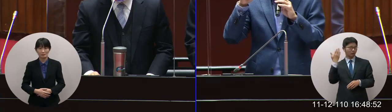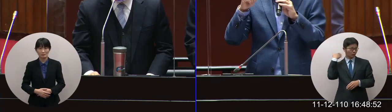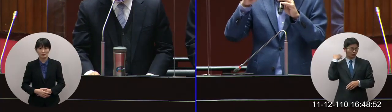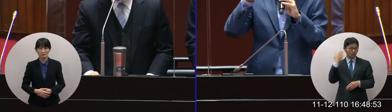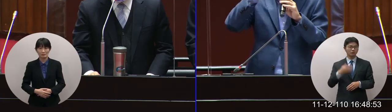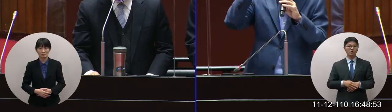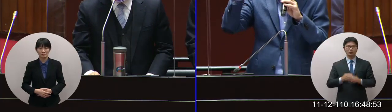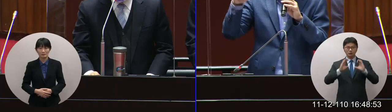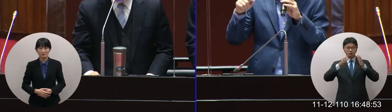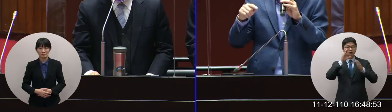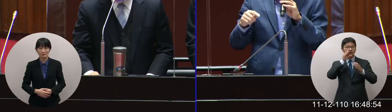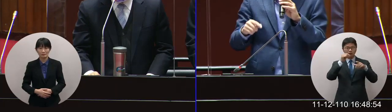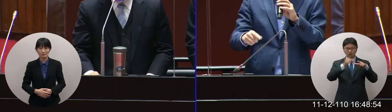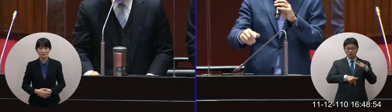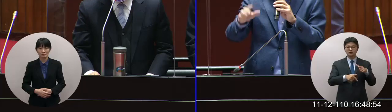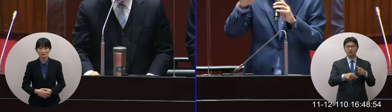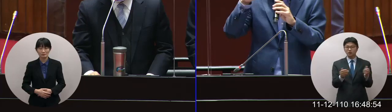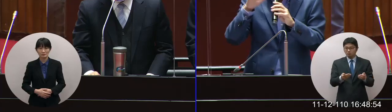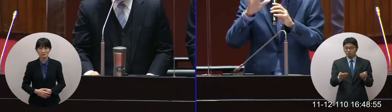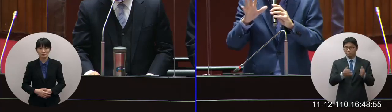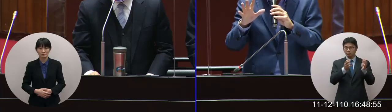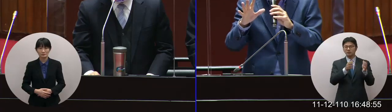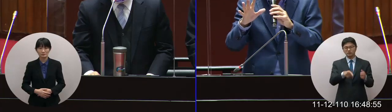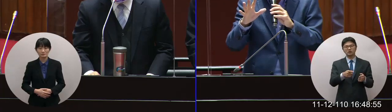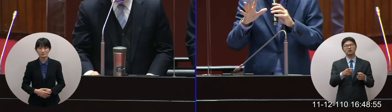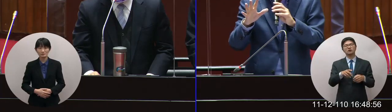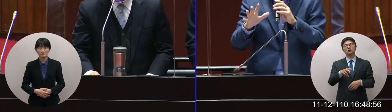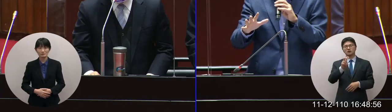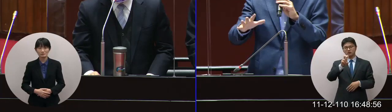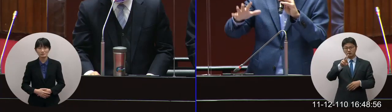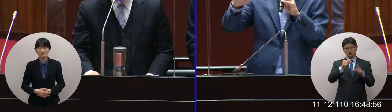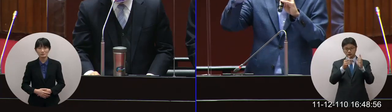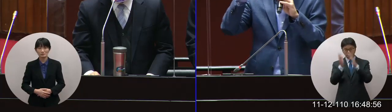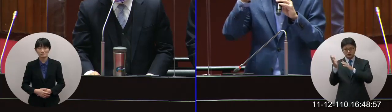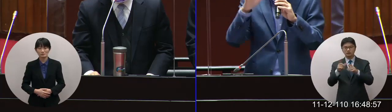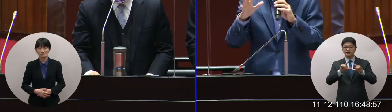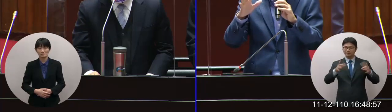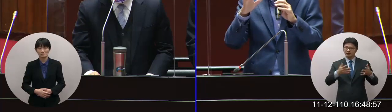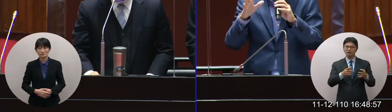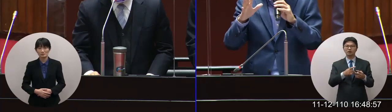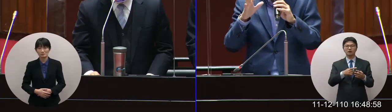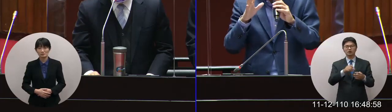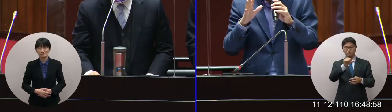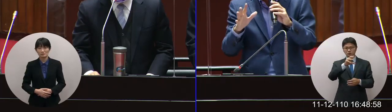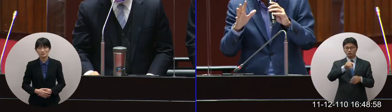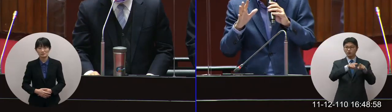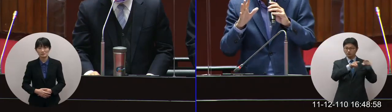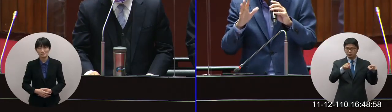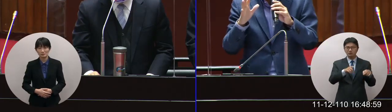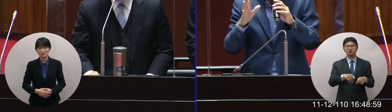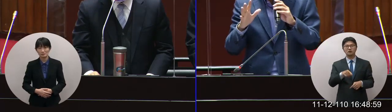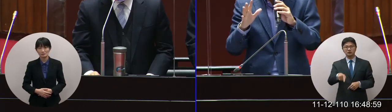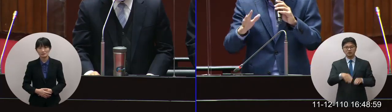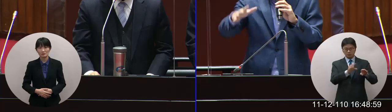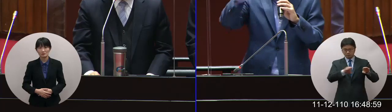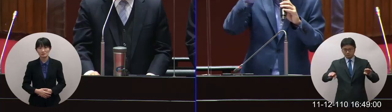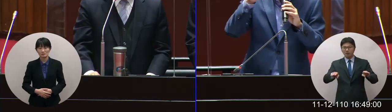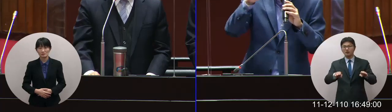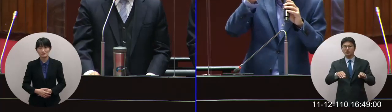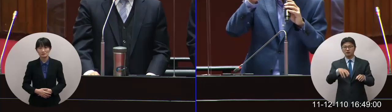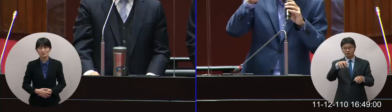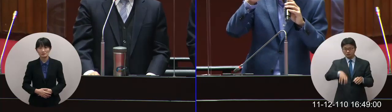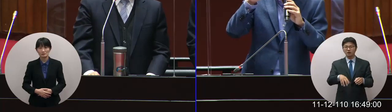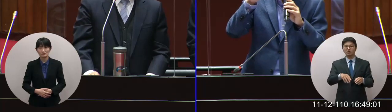但是他蓋的面積大概是五萬坪但是他目前做了三千六百個汽車停車位